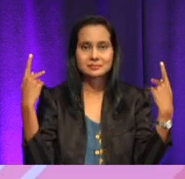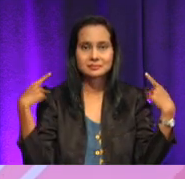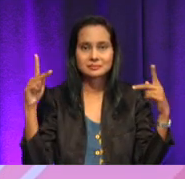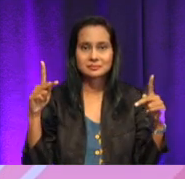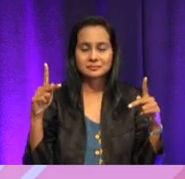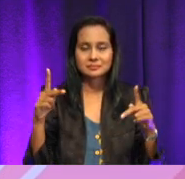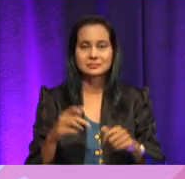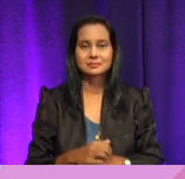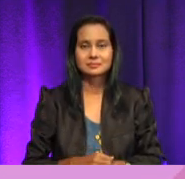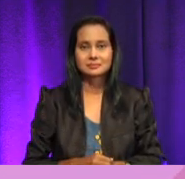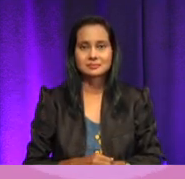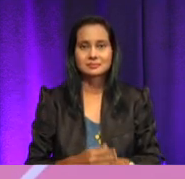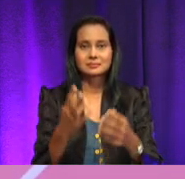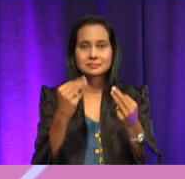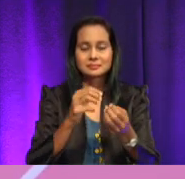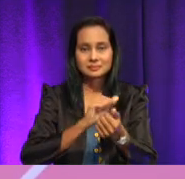mencuci pakaian.